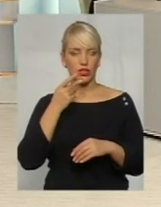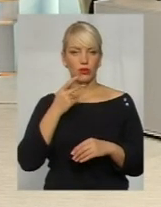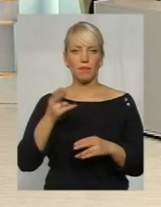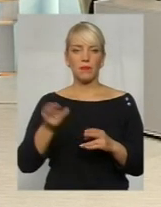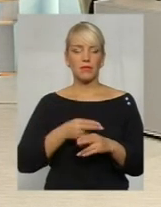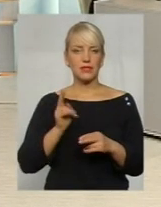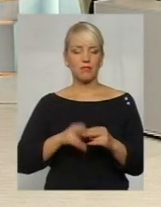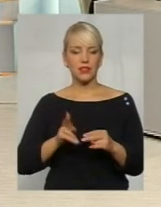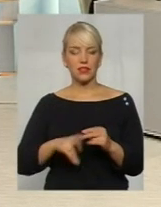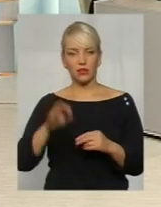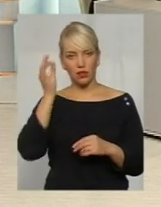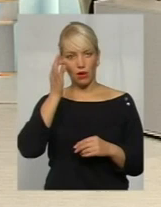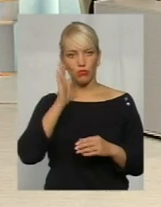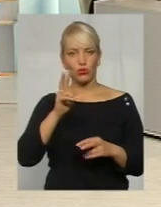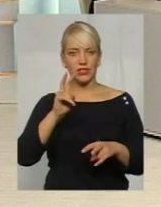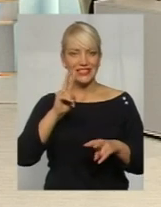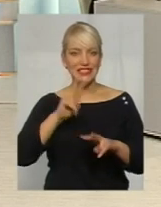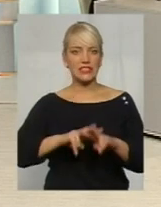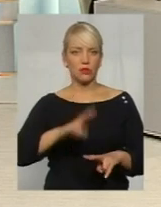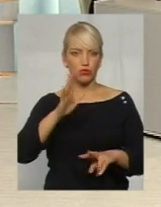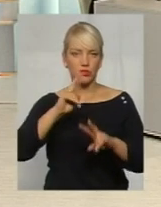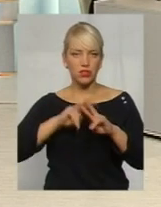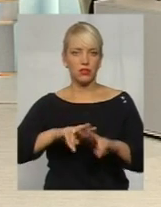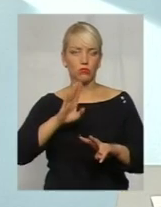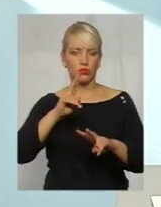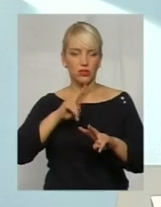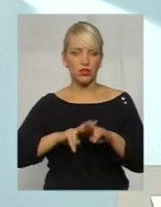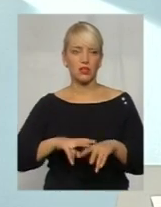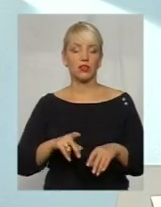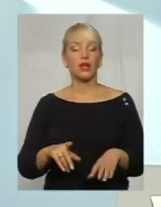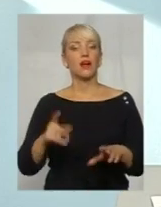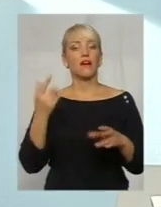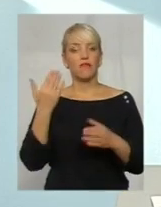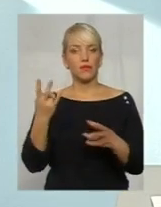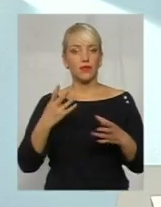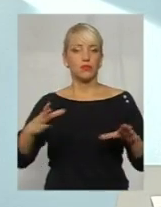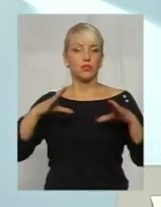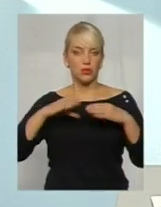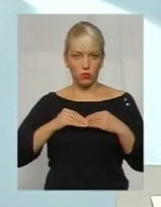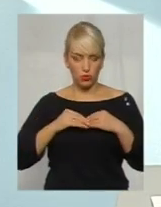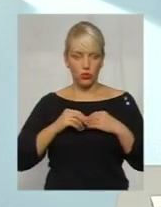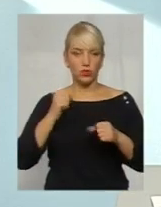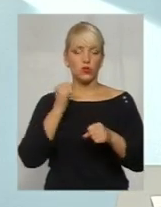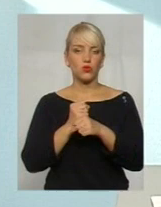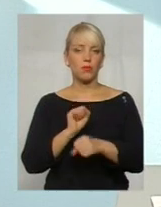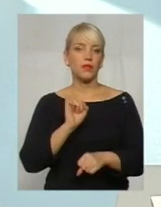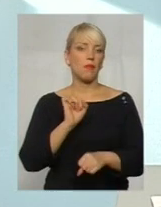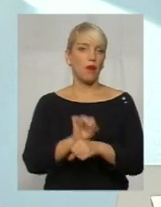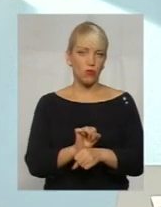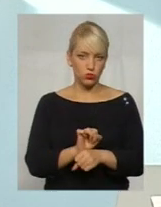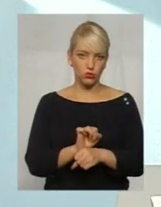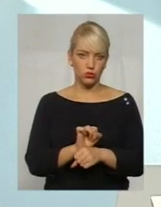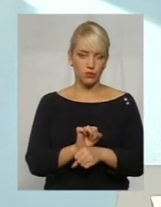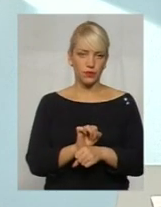перестанку вам нагадує, буде сидіти, буде сидіти, буде сидіти. Заспокойтесь, зробіть паузу, зробіть